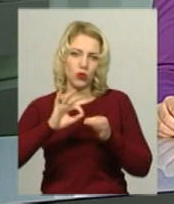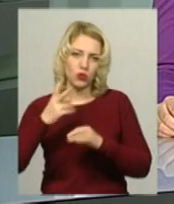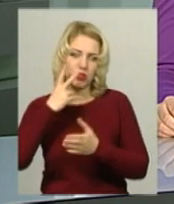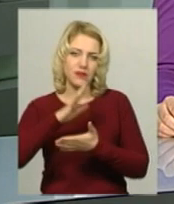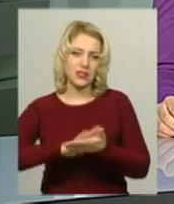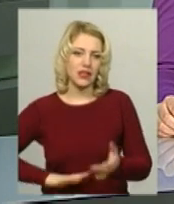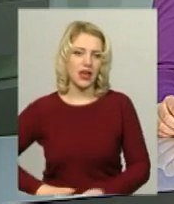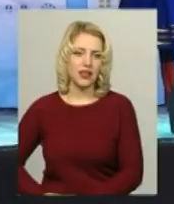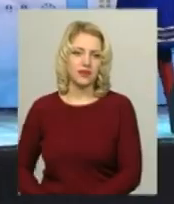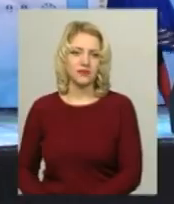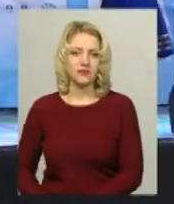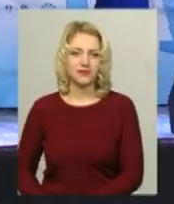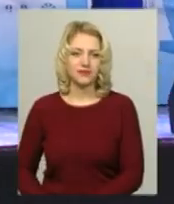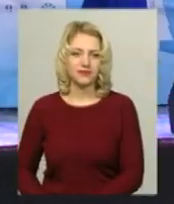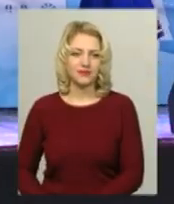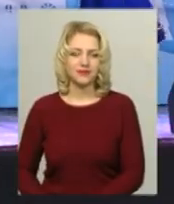далі у сюжеті.